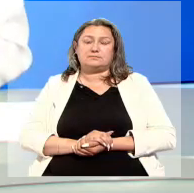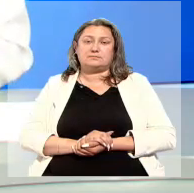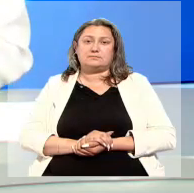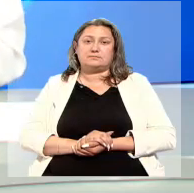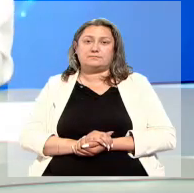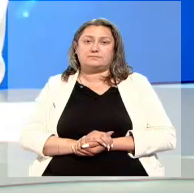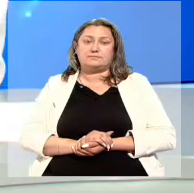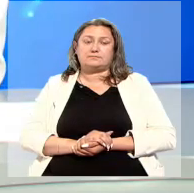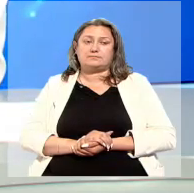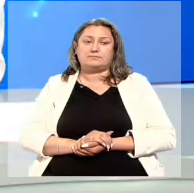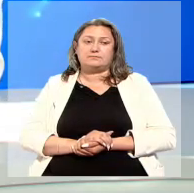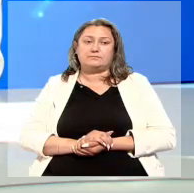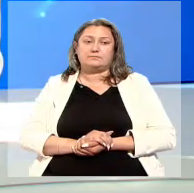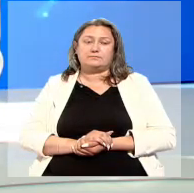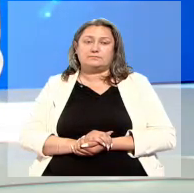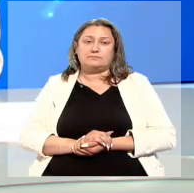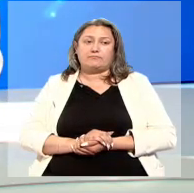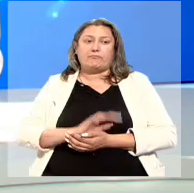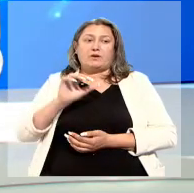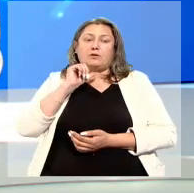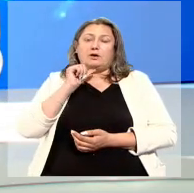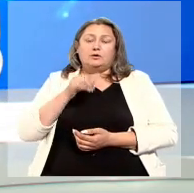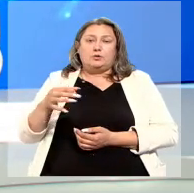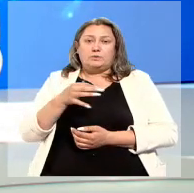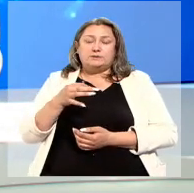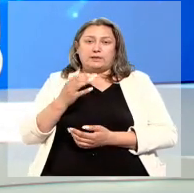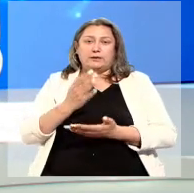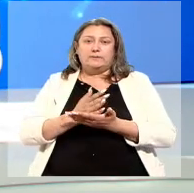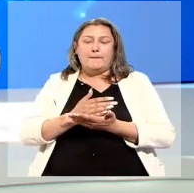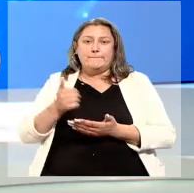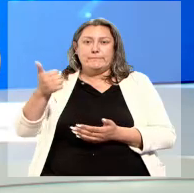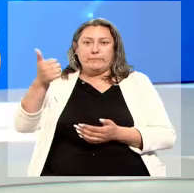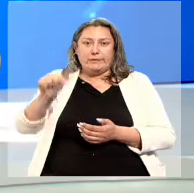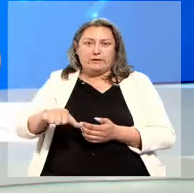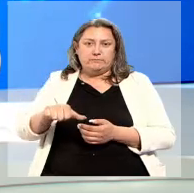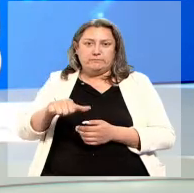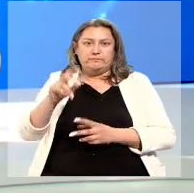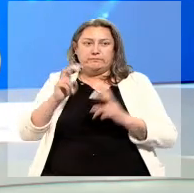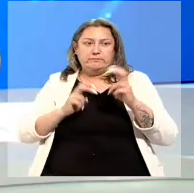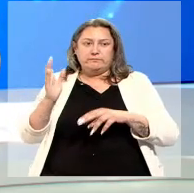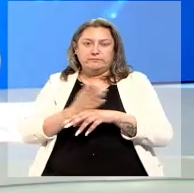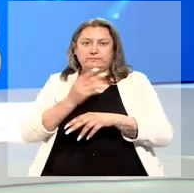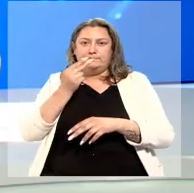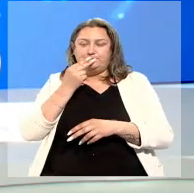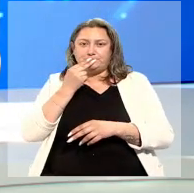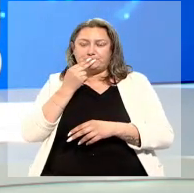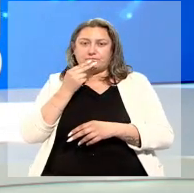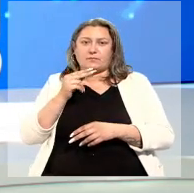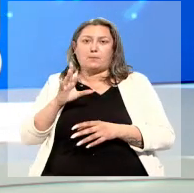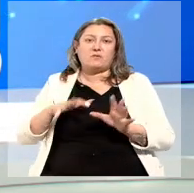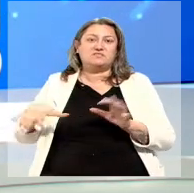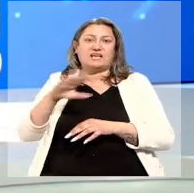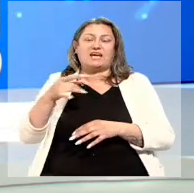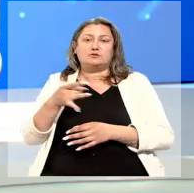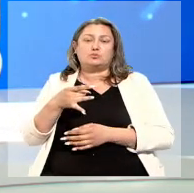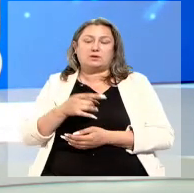Қостанай обылсы азық түлік өнімдерін өндірі бойынша республикада көш бастаптыр. Аймақта екірізге жоқ тамақ